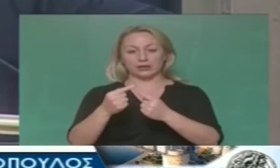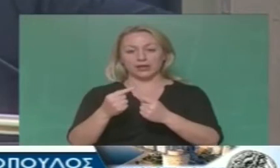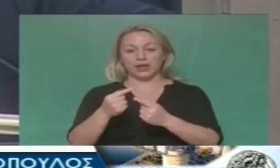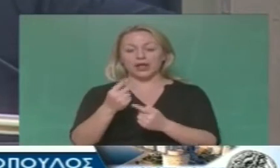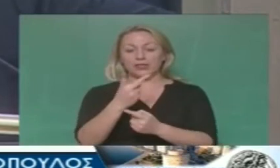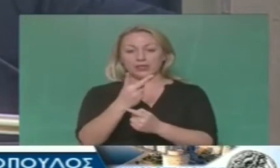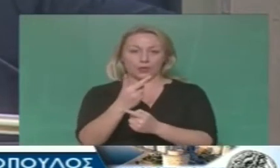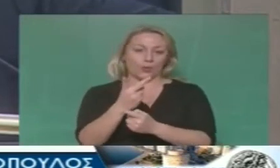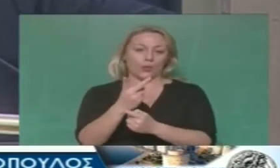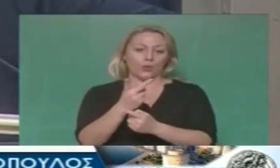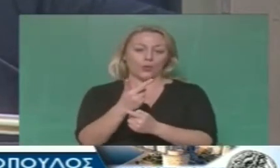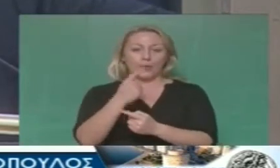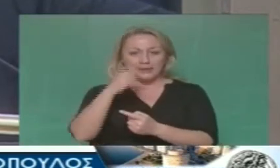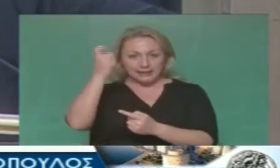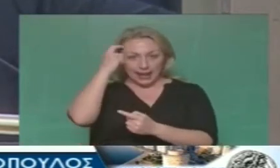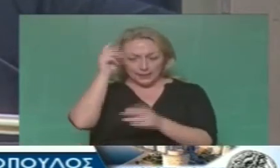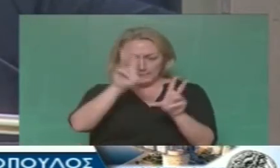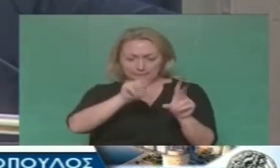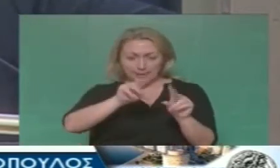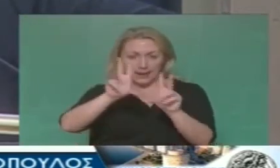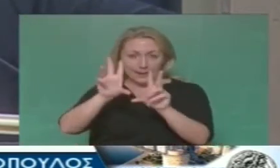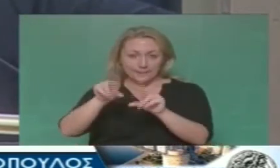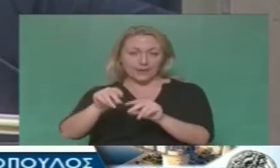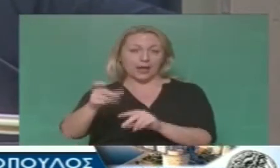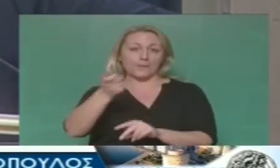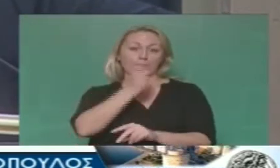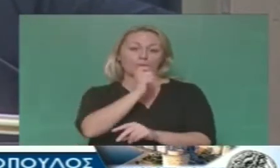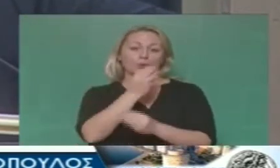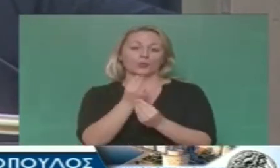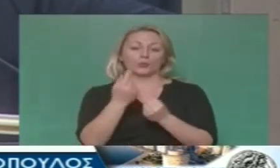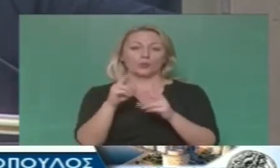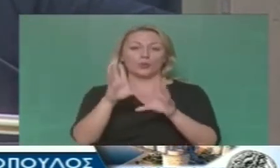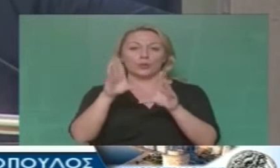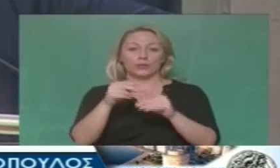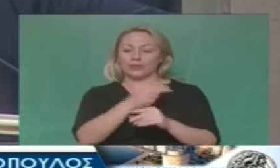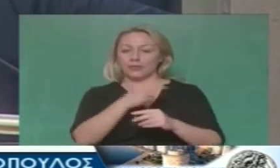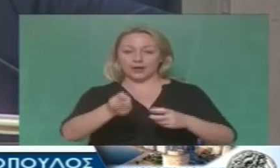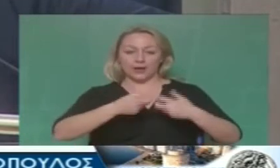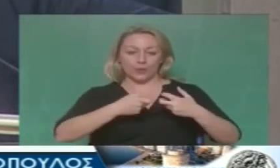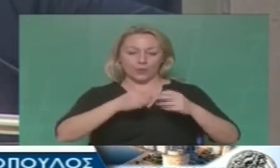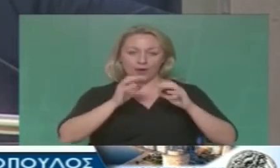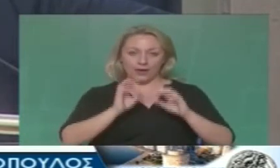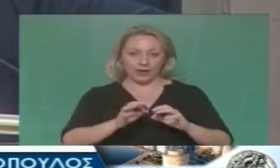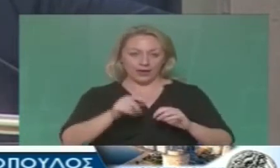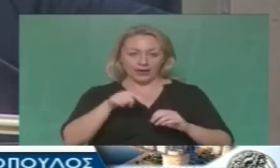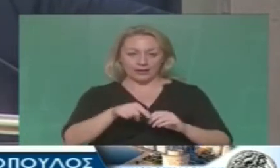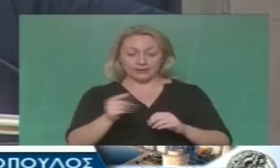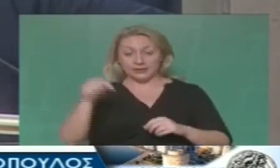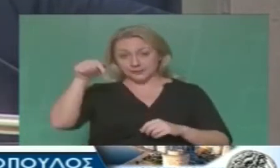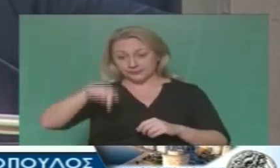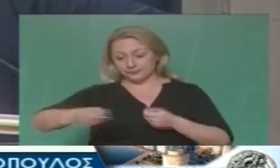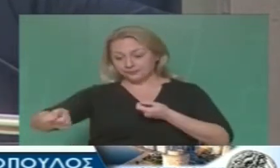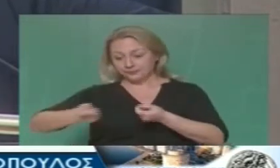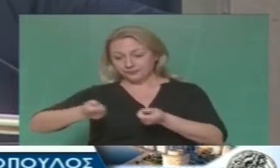δύο ουσιαστικά ομοειδών πολιτικών απόψεων σχετικά με το ζήτημα του ΟΑΣΤ από τη μία της σημερινής